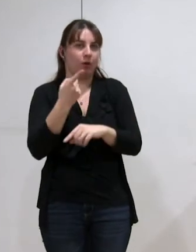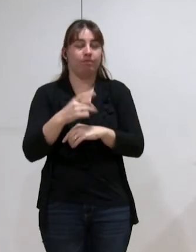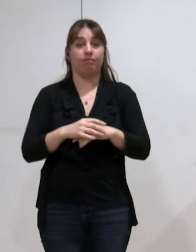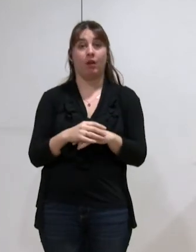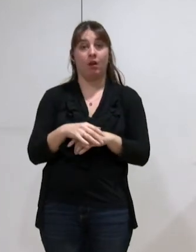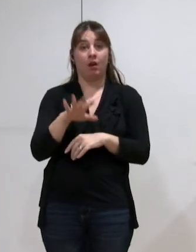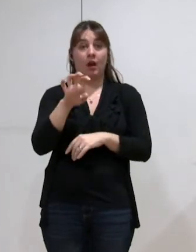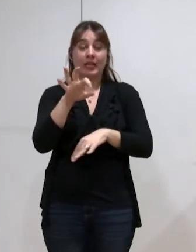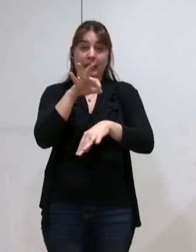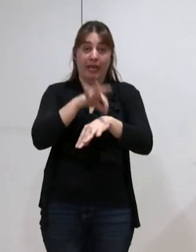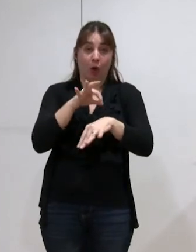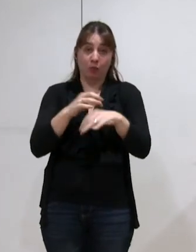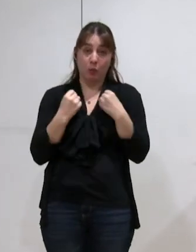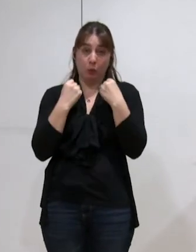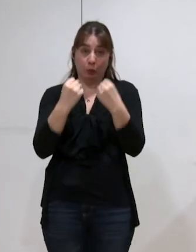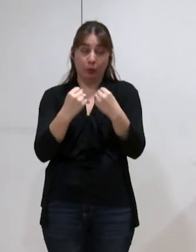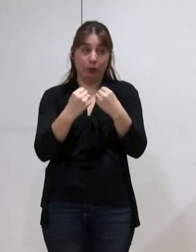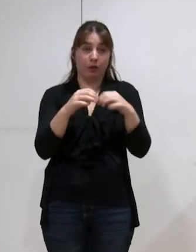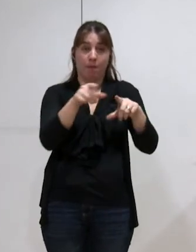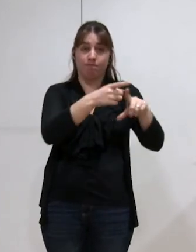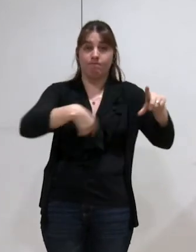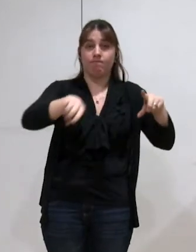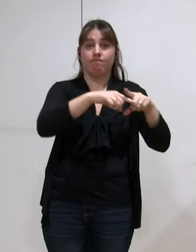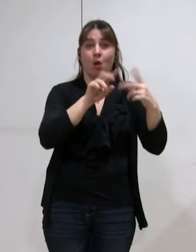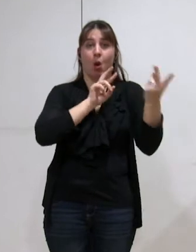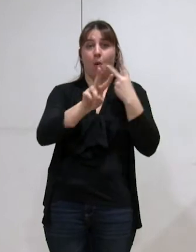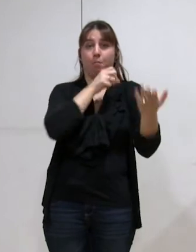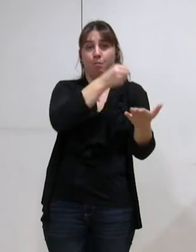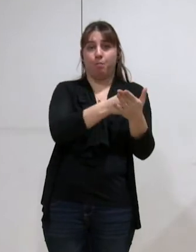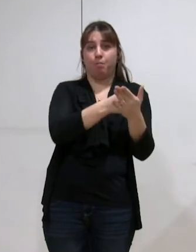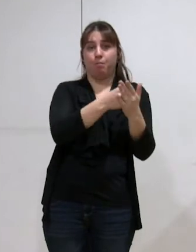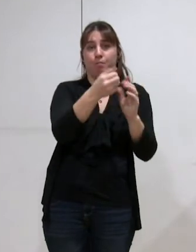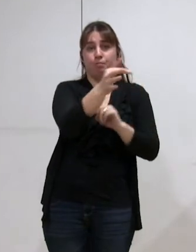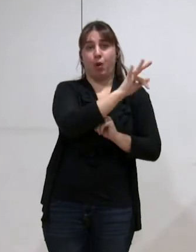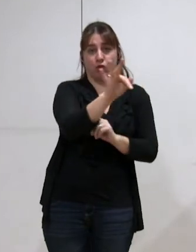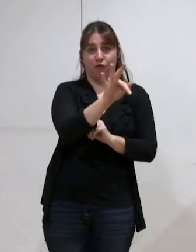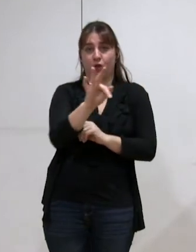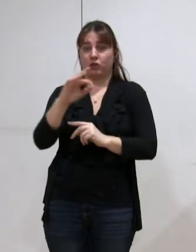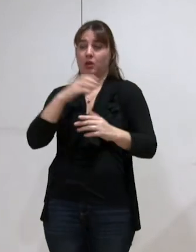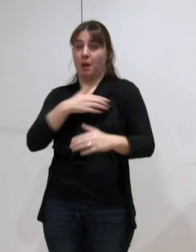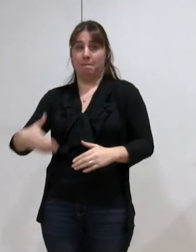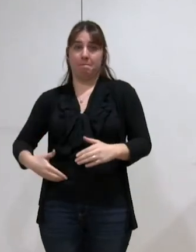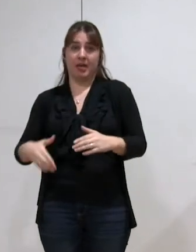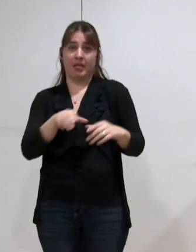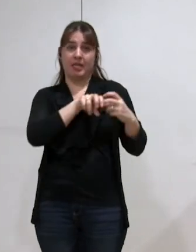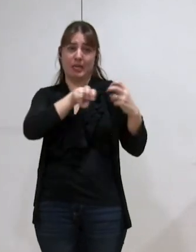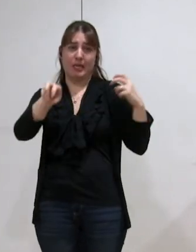pour faire Porte de France Hôtel de Ville. Je pense qu'il y a des gens qui veulent supprimer votre circulation.